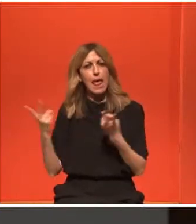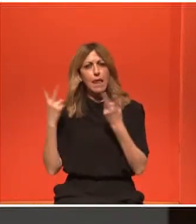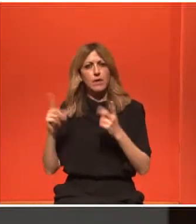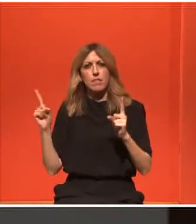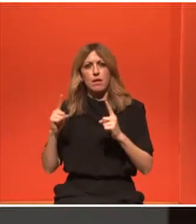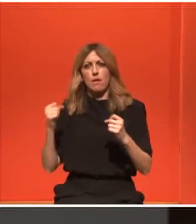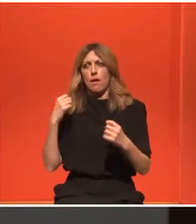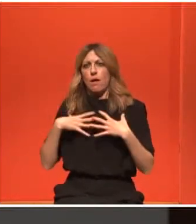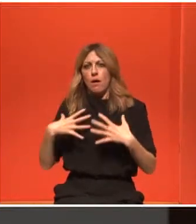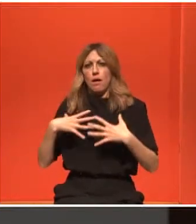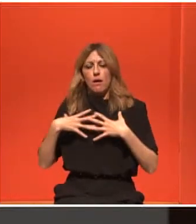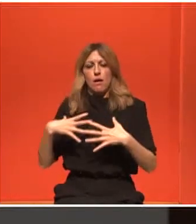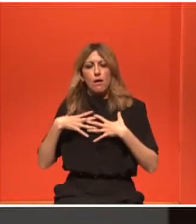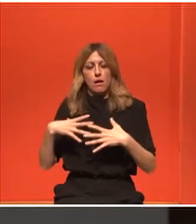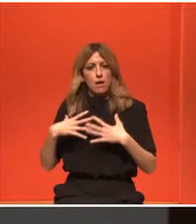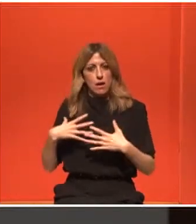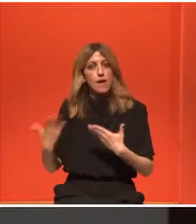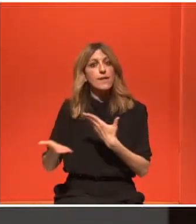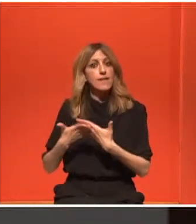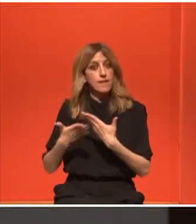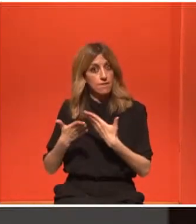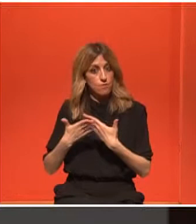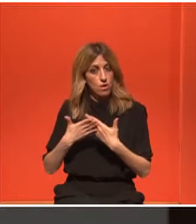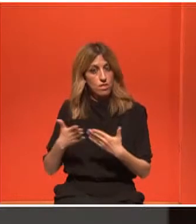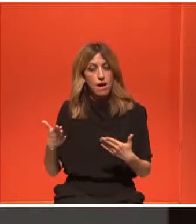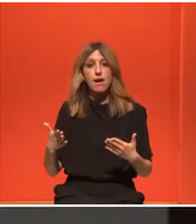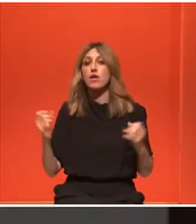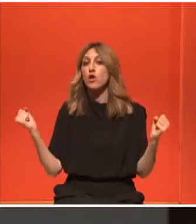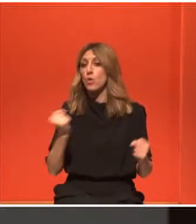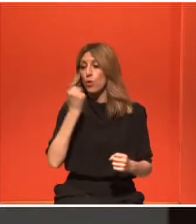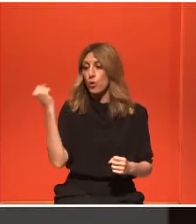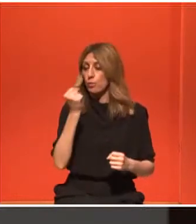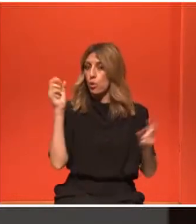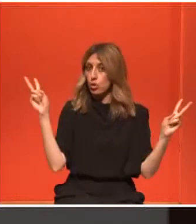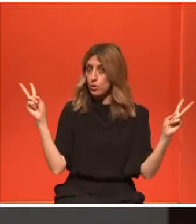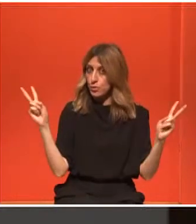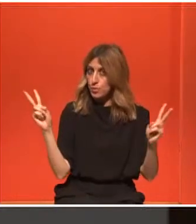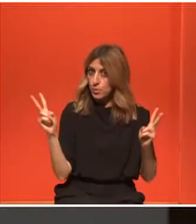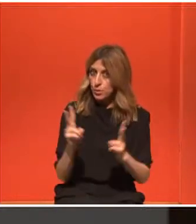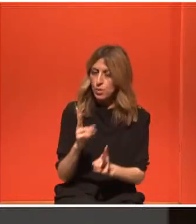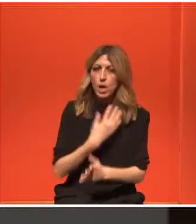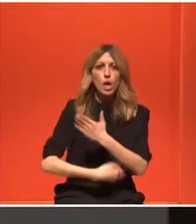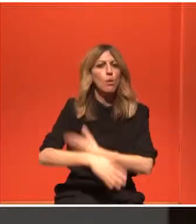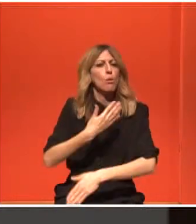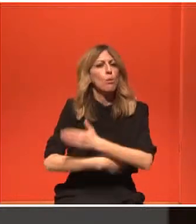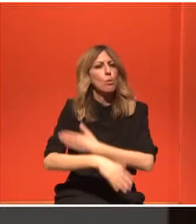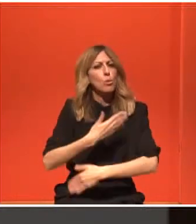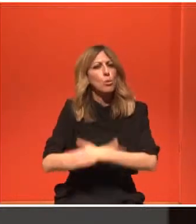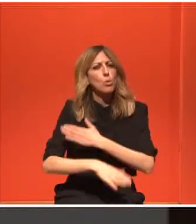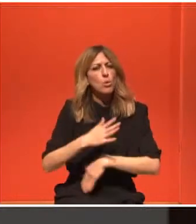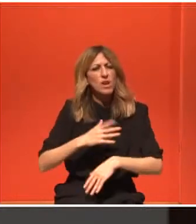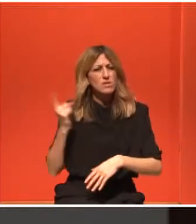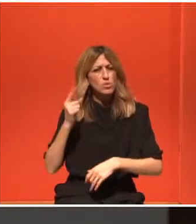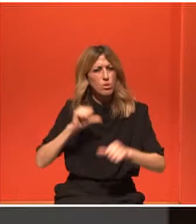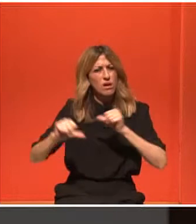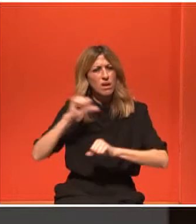αποκαθιστάται και το έβρος της κίνησης, υπάρχουν μελέτες που μειώνεται ο πόνος, μειώνεται και η κόπο στην οποία αισθάνονται οι άνθρωποι οι οποίοι κάνουν χημιοθεραπείες,